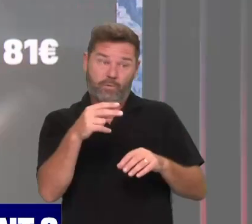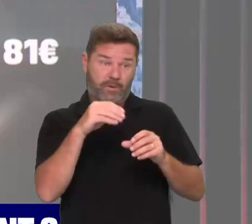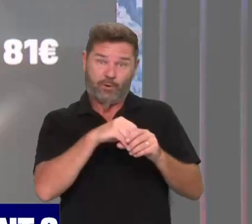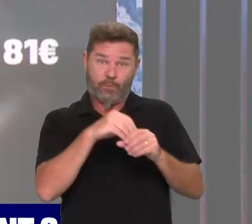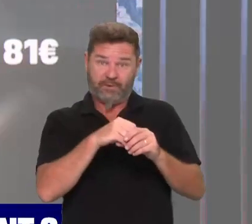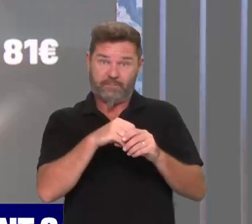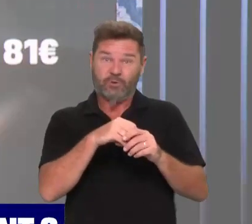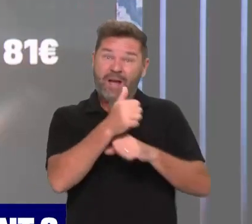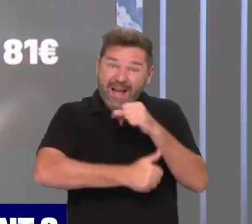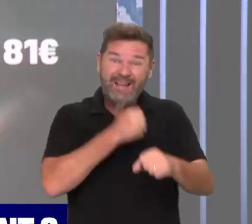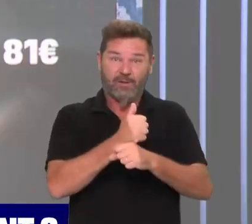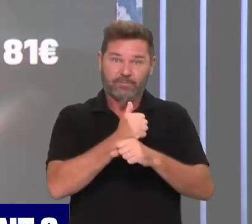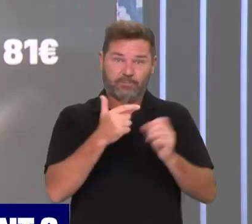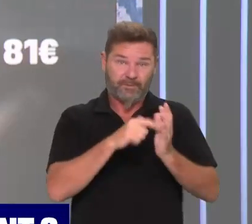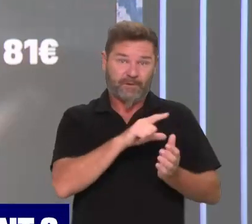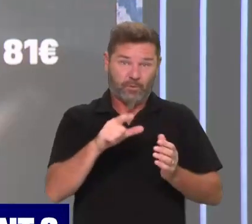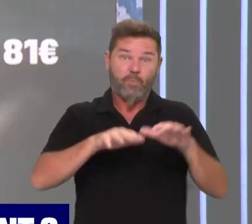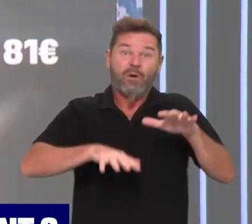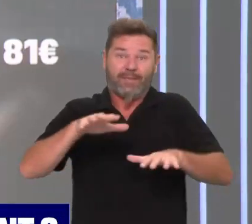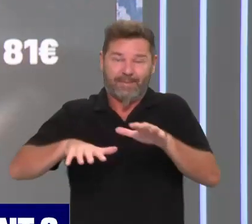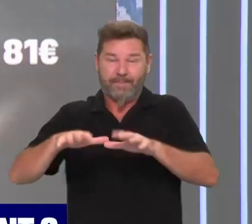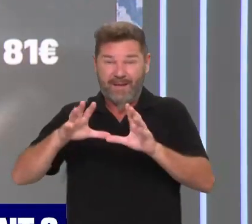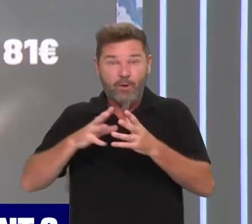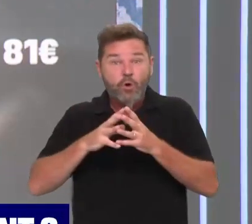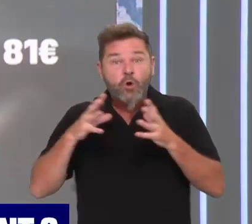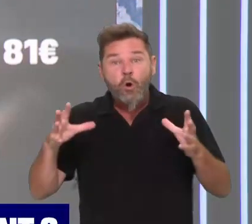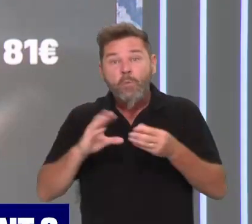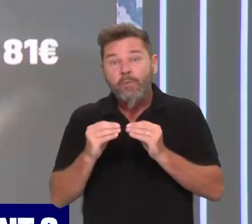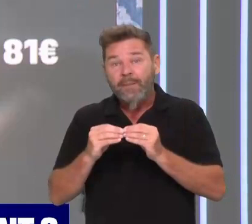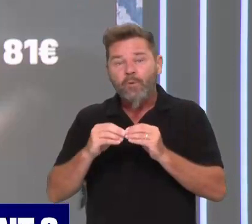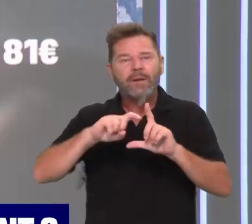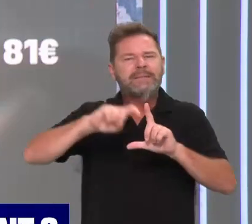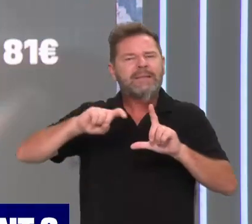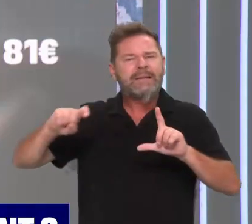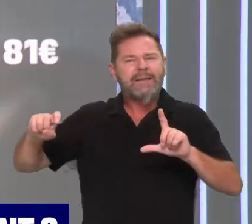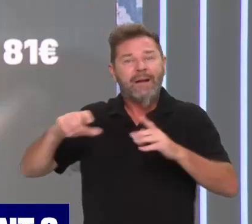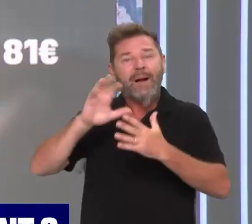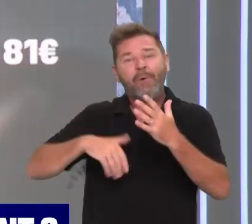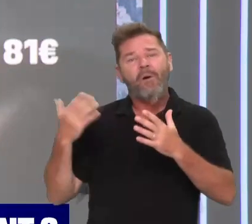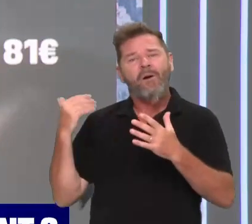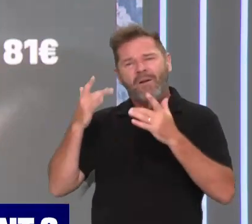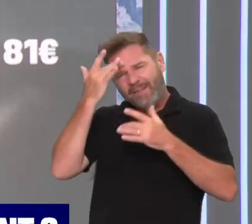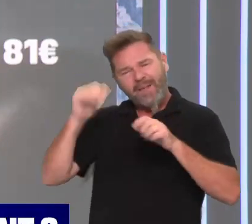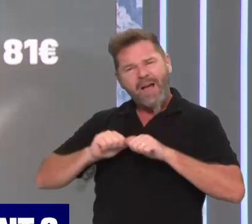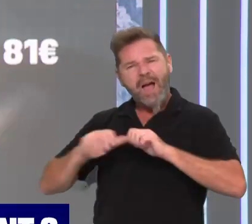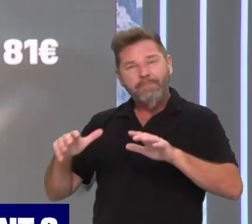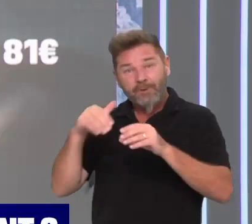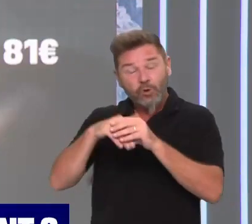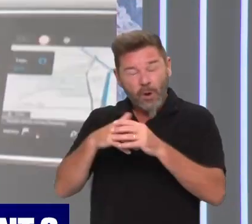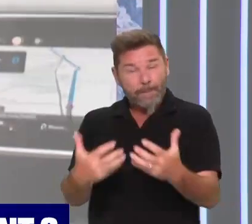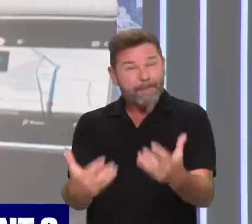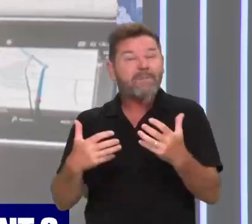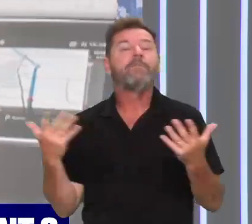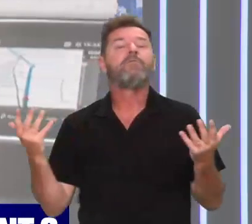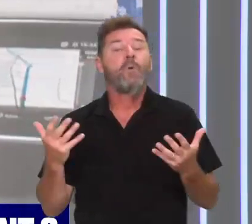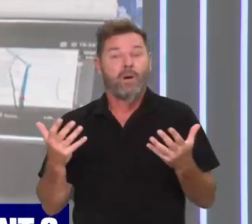2022. Je dis bien en moyenne, parce que justement le gros problème que pointe du doigt l'INSEE dans son rapport publié cet été, eh bien c'est que paradoxalement, vous allez le voir,